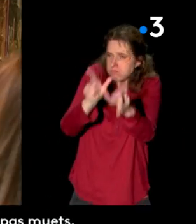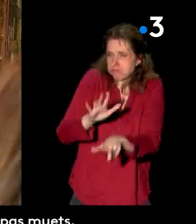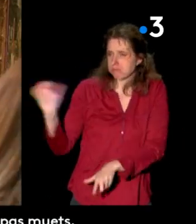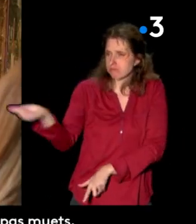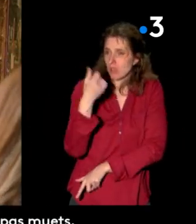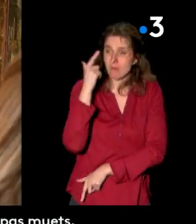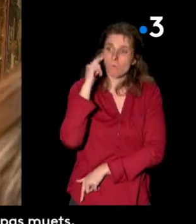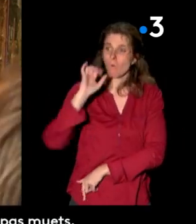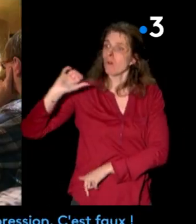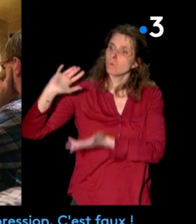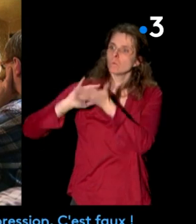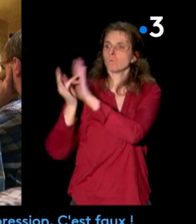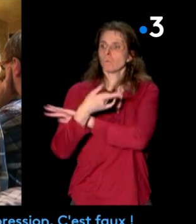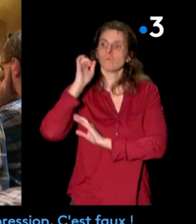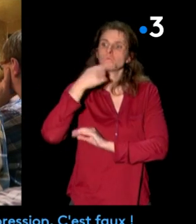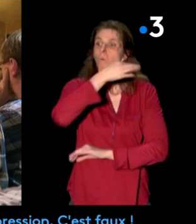la plupart des sourds ne sont pas muets.